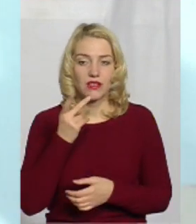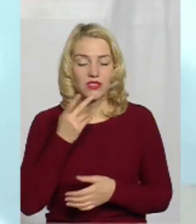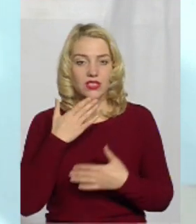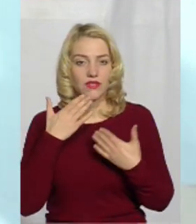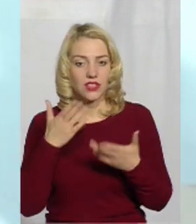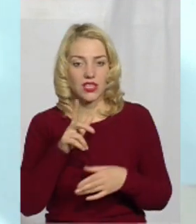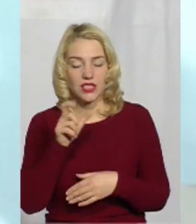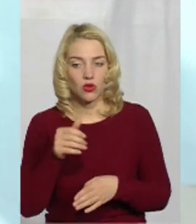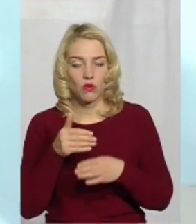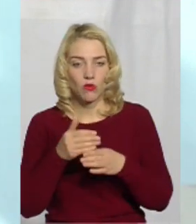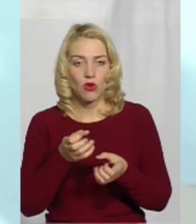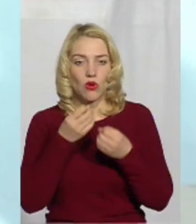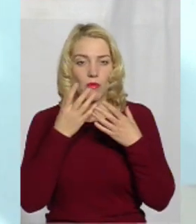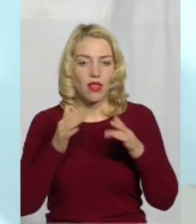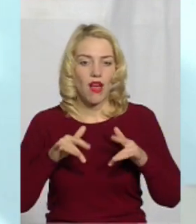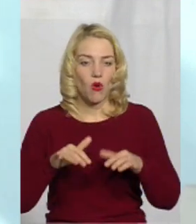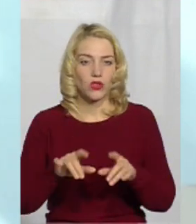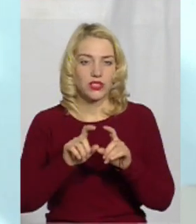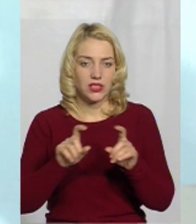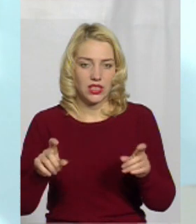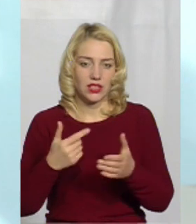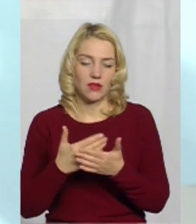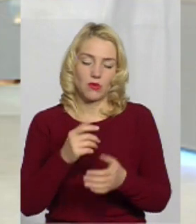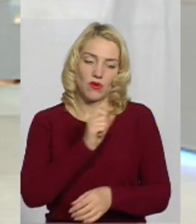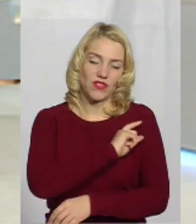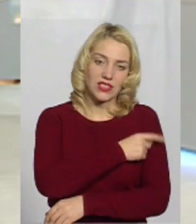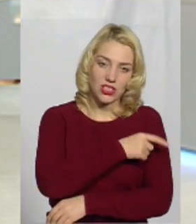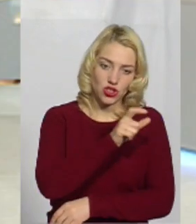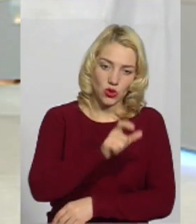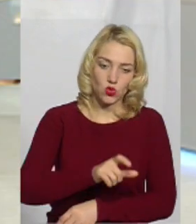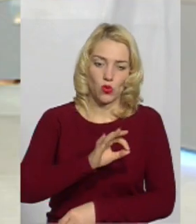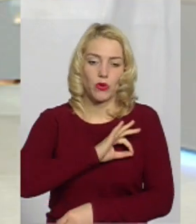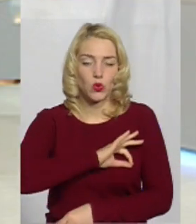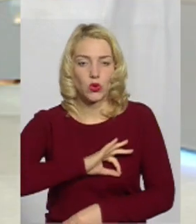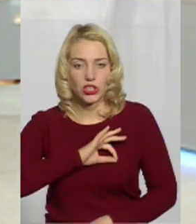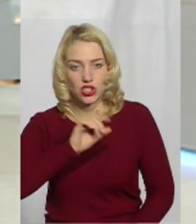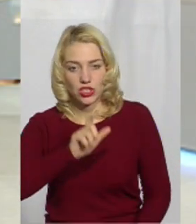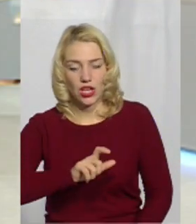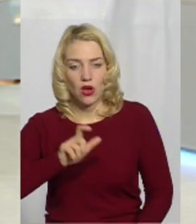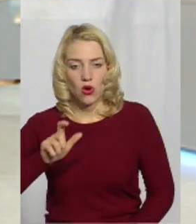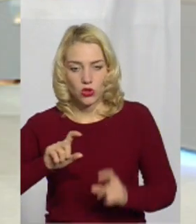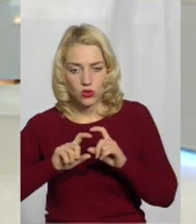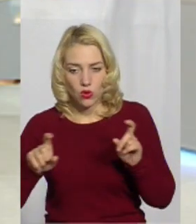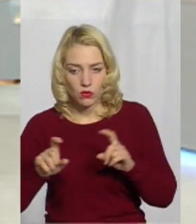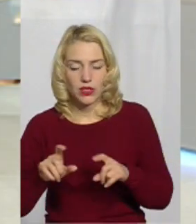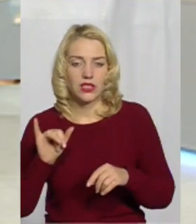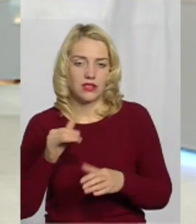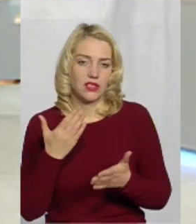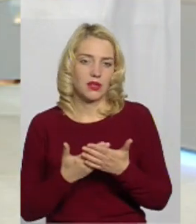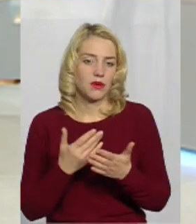допомогою до благодійників. Це можуть бути і просто фізичні особи, і юридичні особи, і там приватні